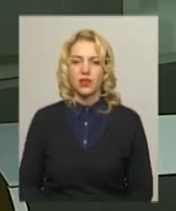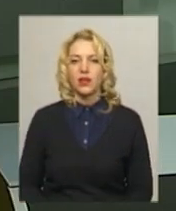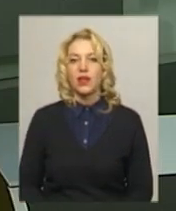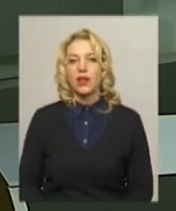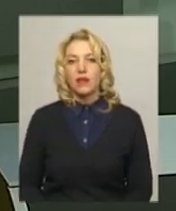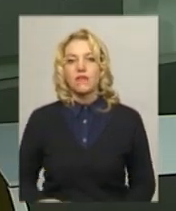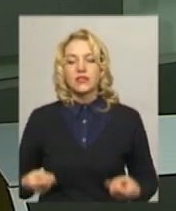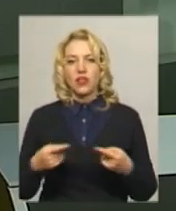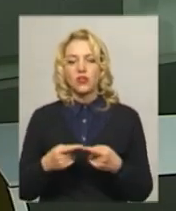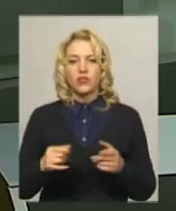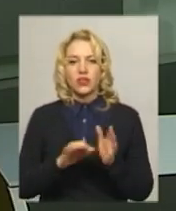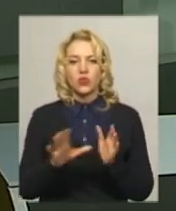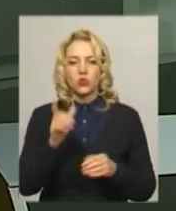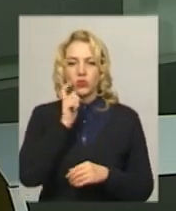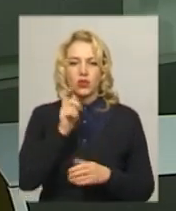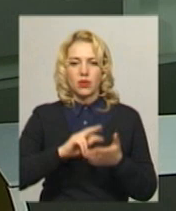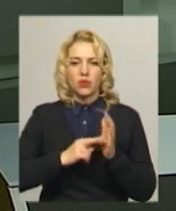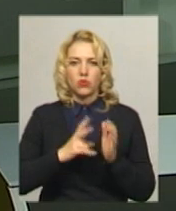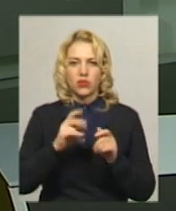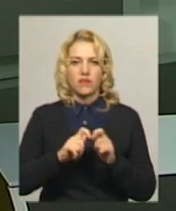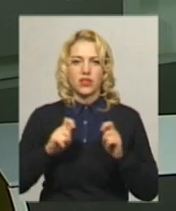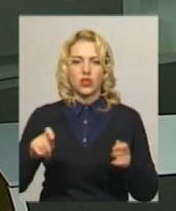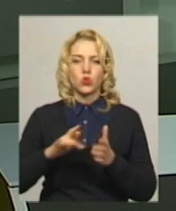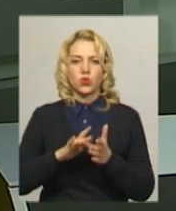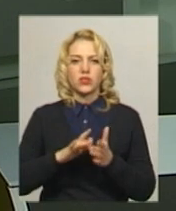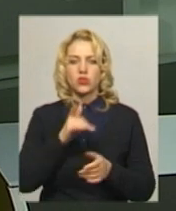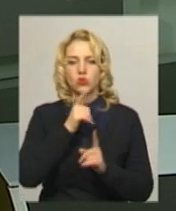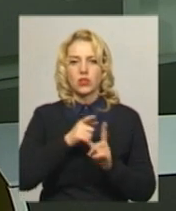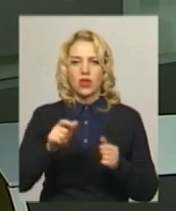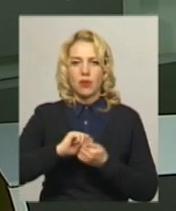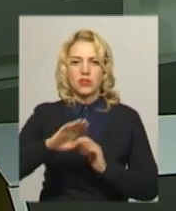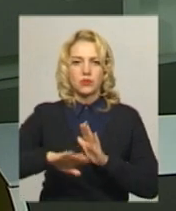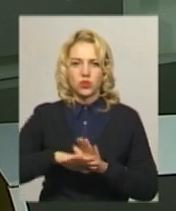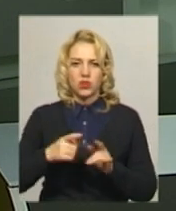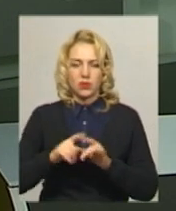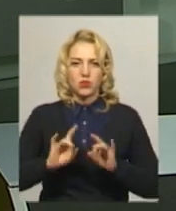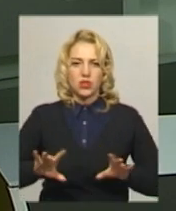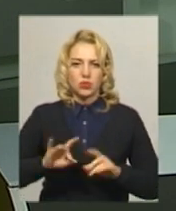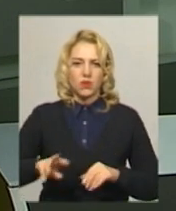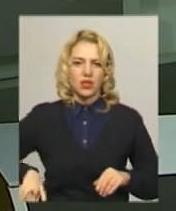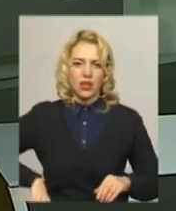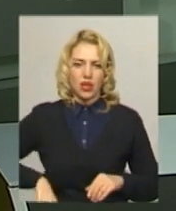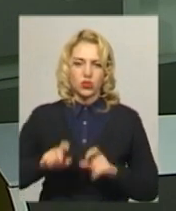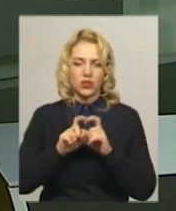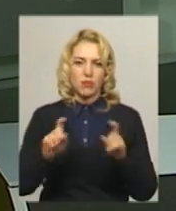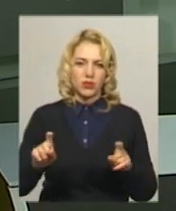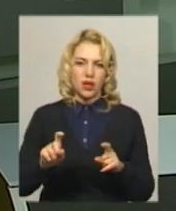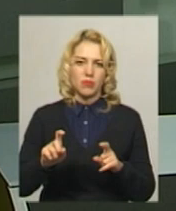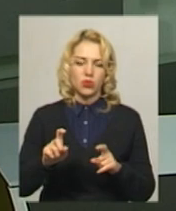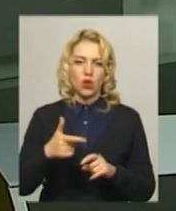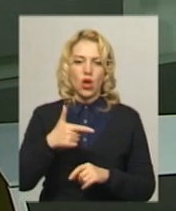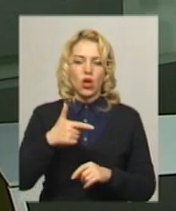Встановити рекорд України планують на відкритті туристичного сезону у Кам'янці-Подільському. Про це розповіла директорка департаменту